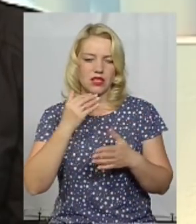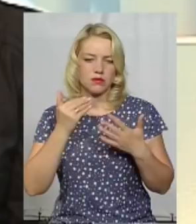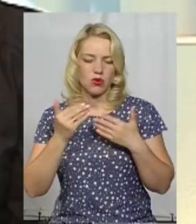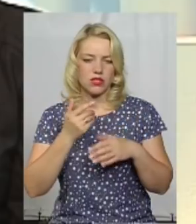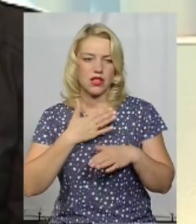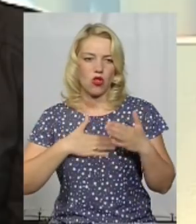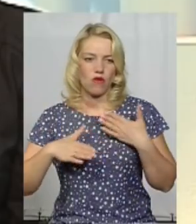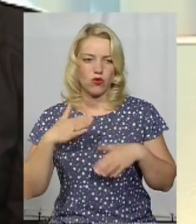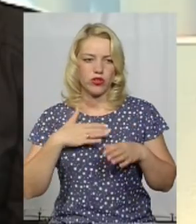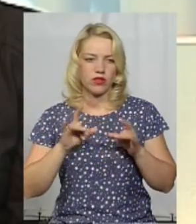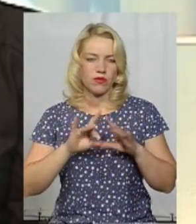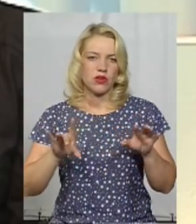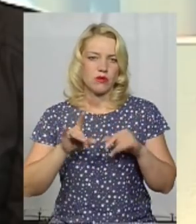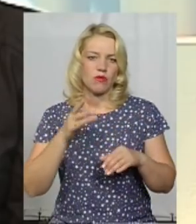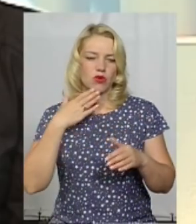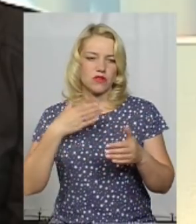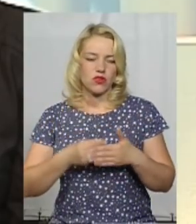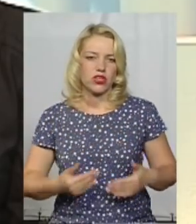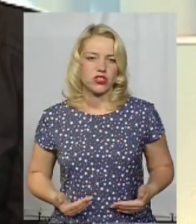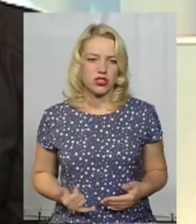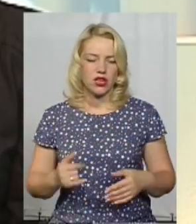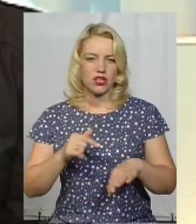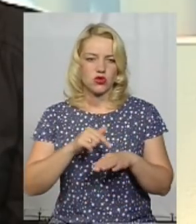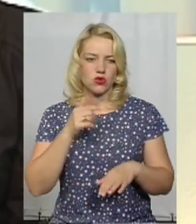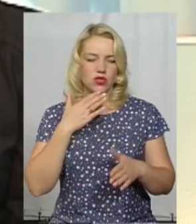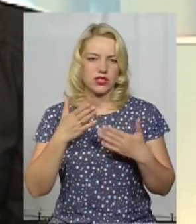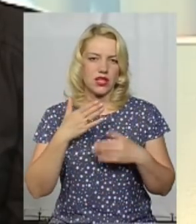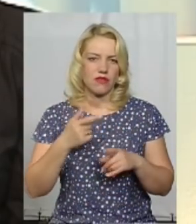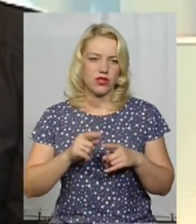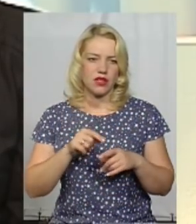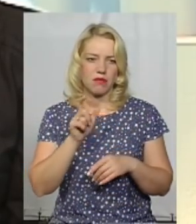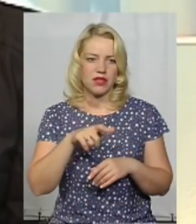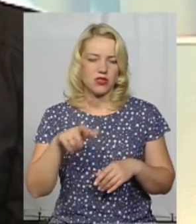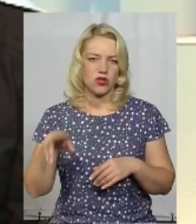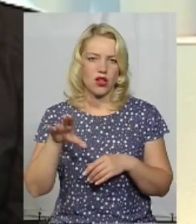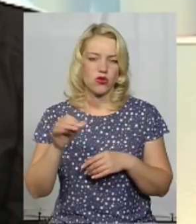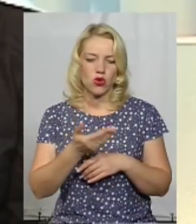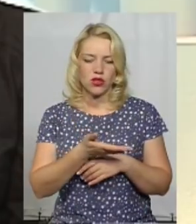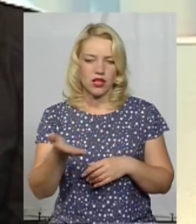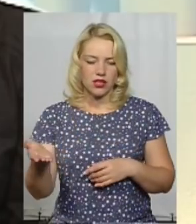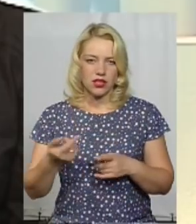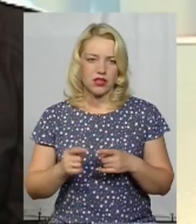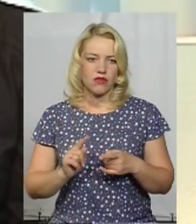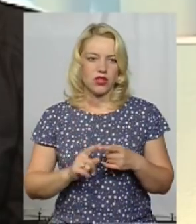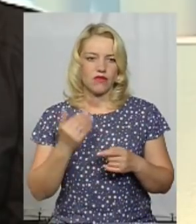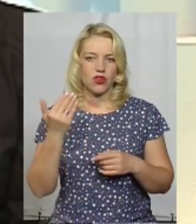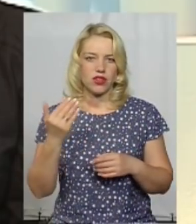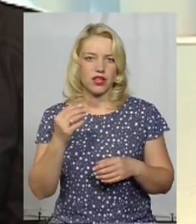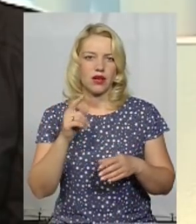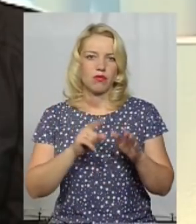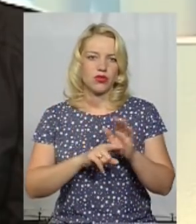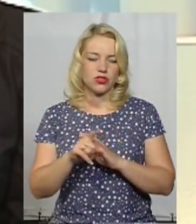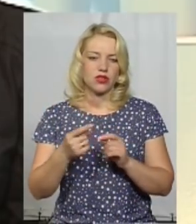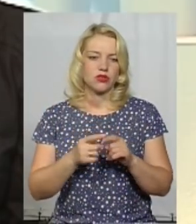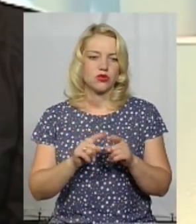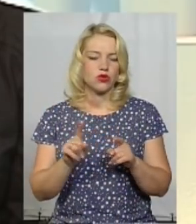Вони із задоволенням розповідають про своє життя і чуйне ставлення персоналу до них. Тобто, вони починають з того, що є. І ви